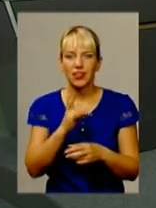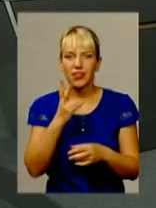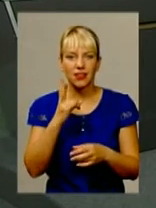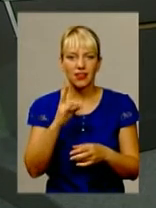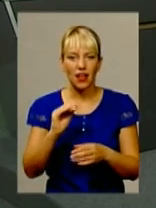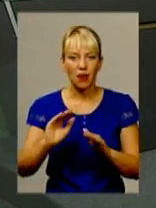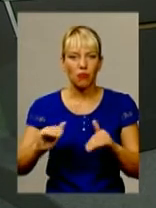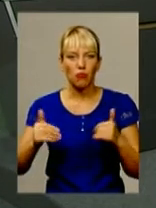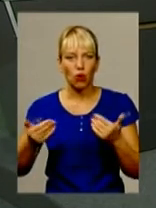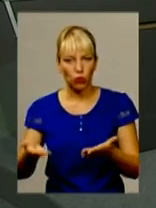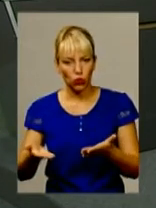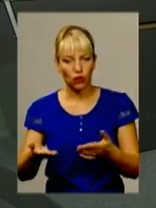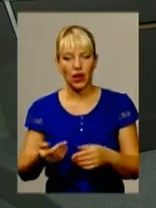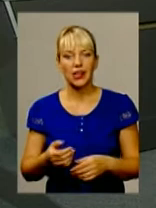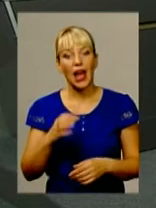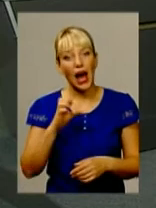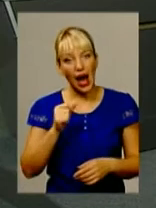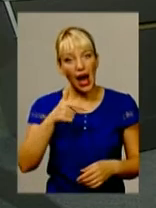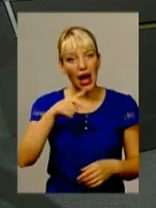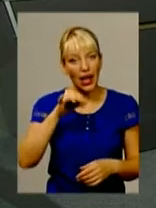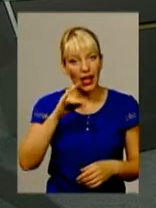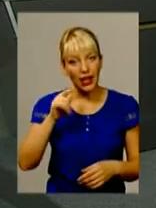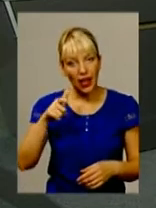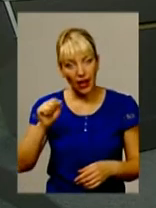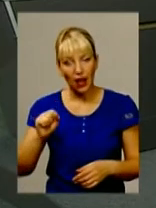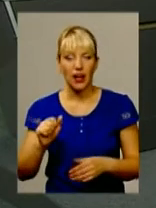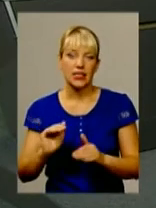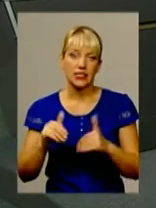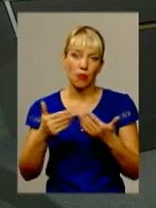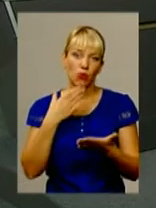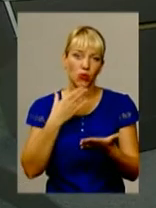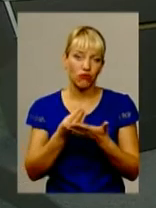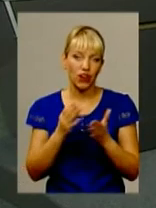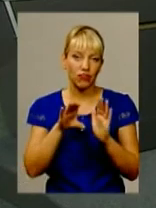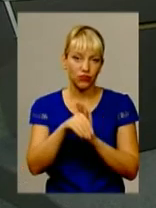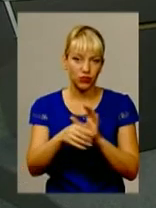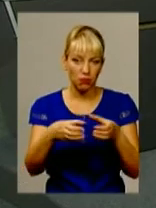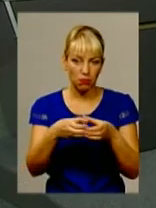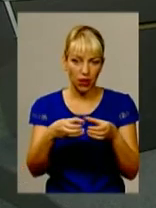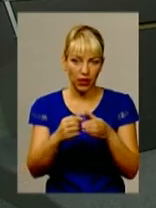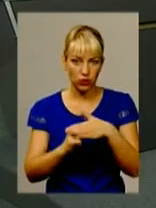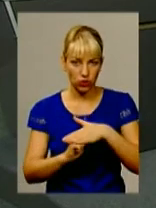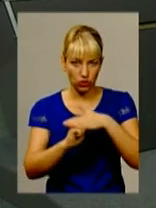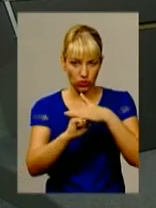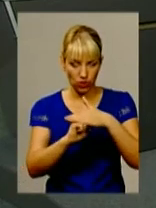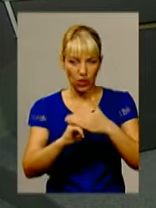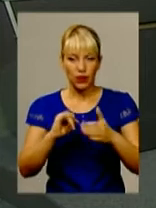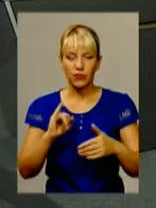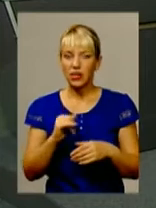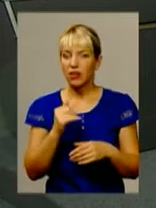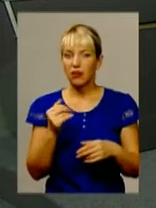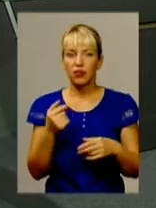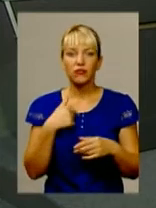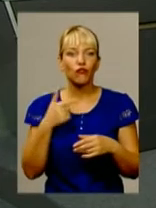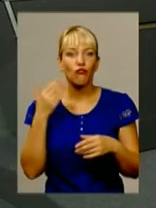власне, Герега цим людям запропонував площадку свою, вони пішли. Хоча, звичайно, я кажу, вони не мали туди йти,